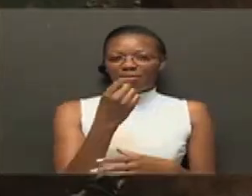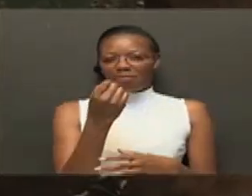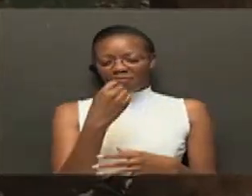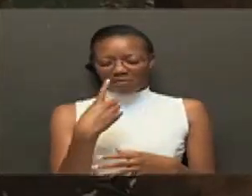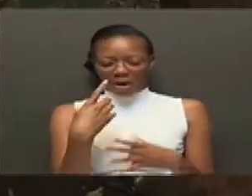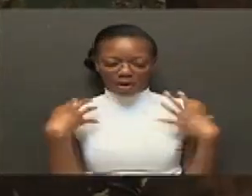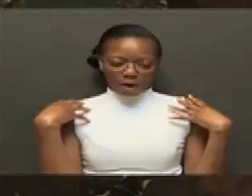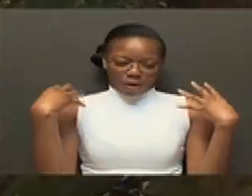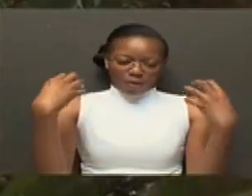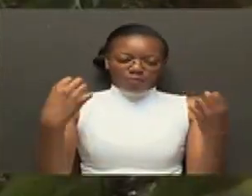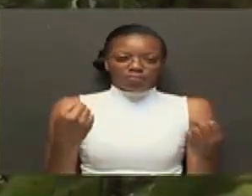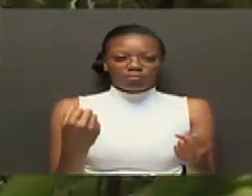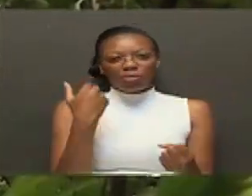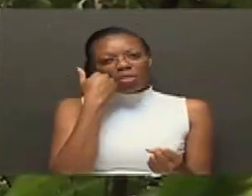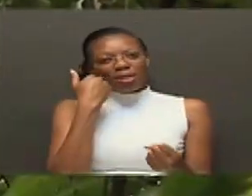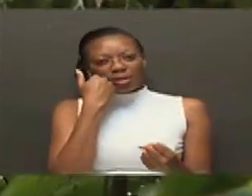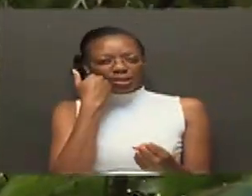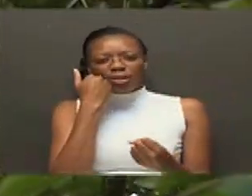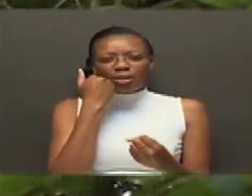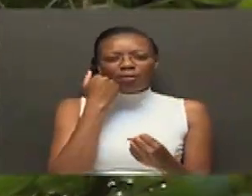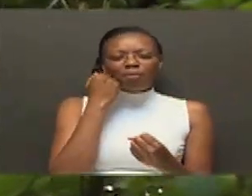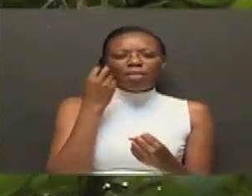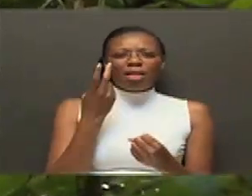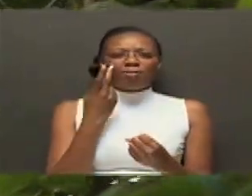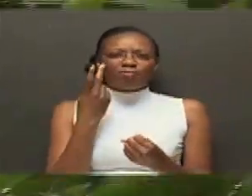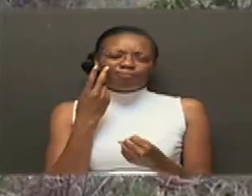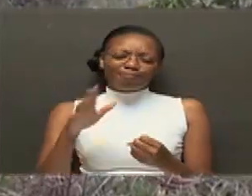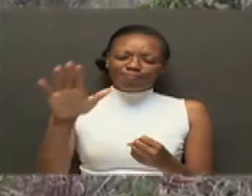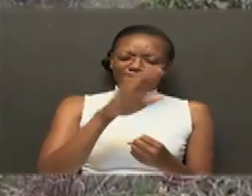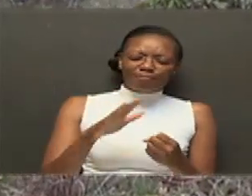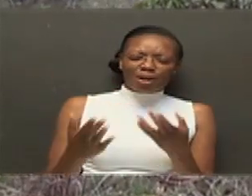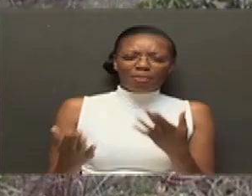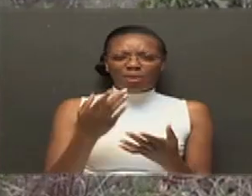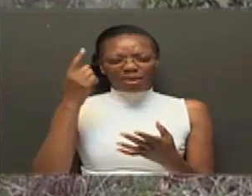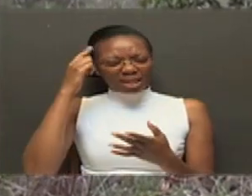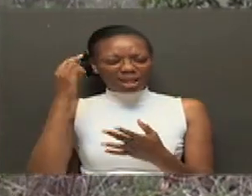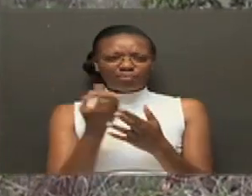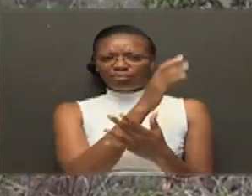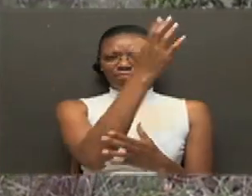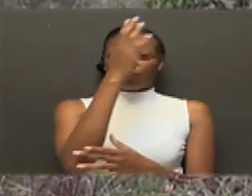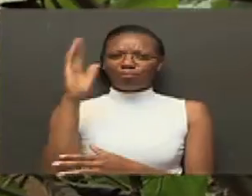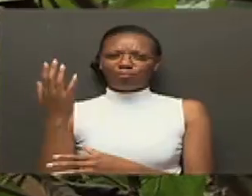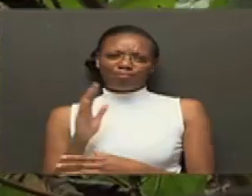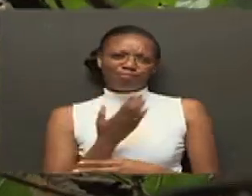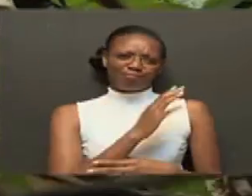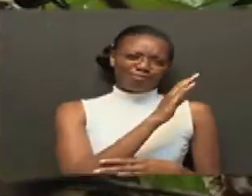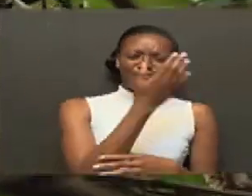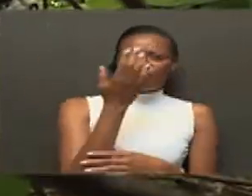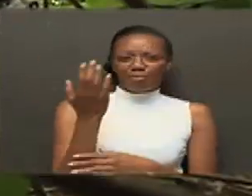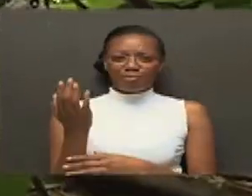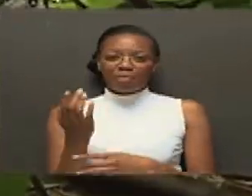kuponya ugojwa fulani Kwa mbali, ukiangalia mahali hapa huenda ukadhani nikichaka ama msitu